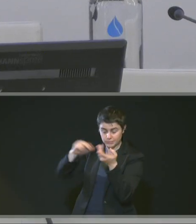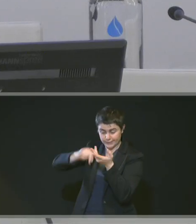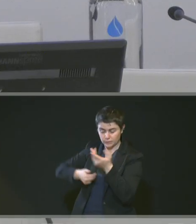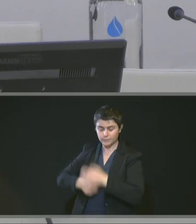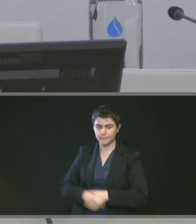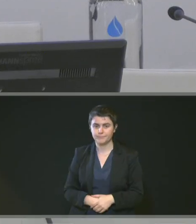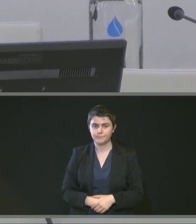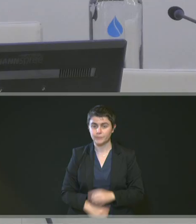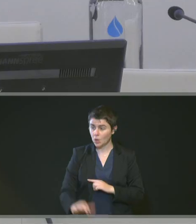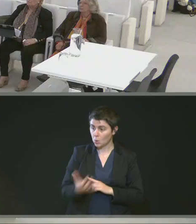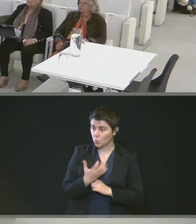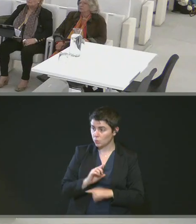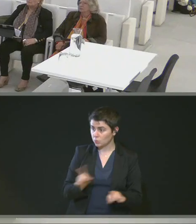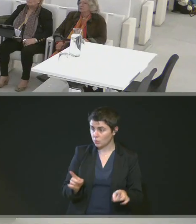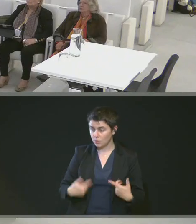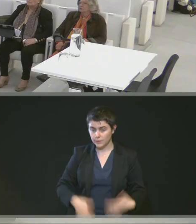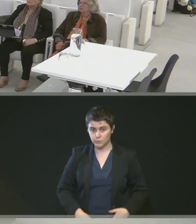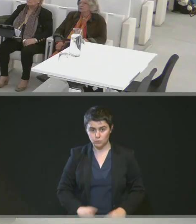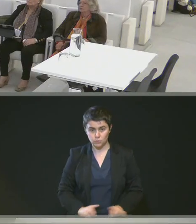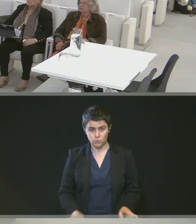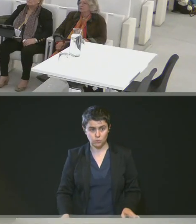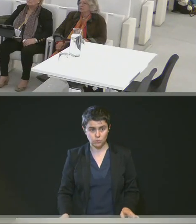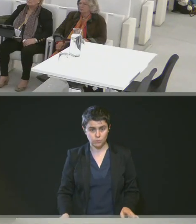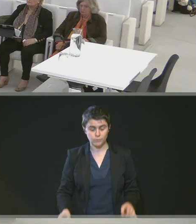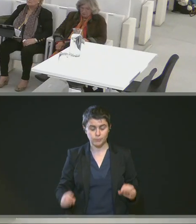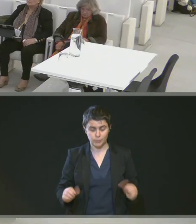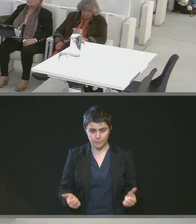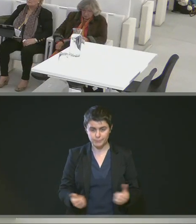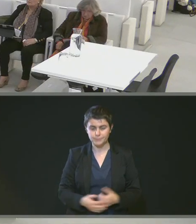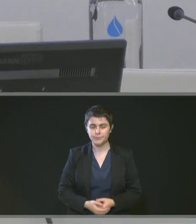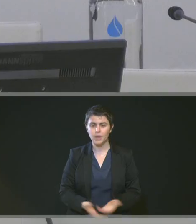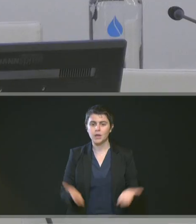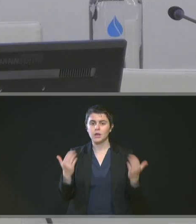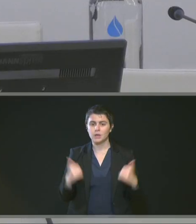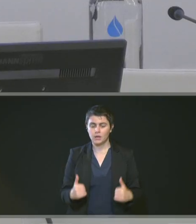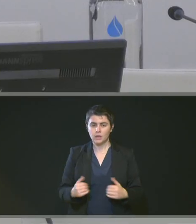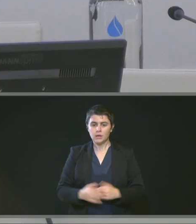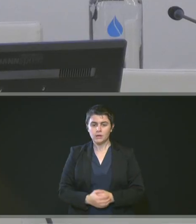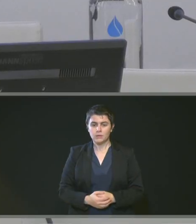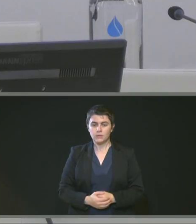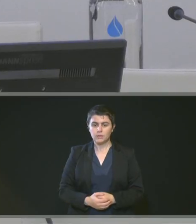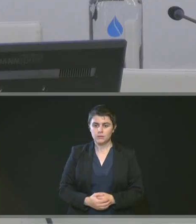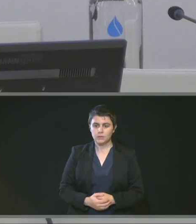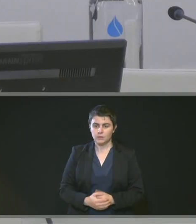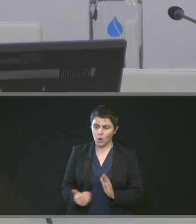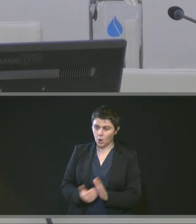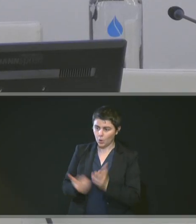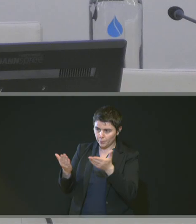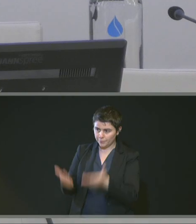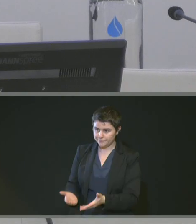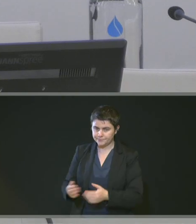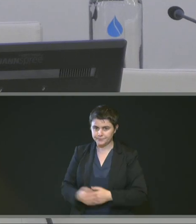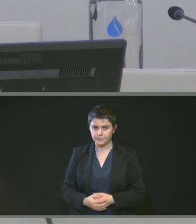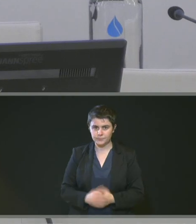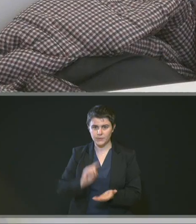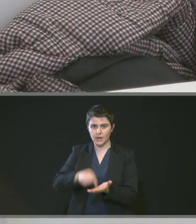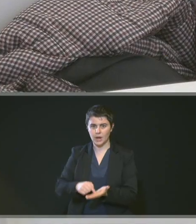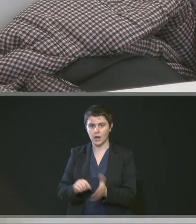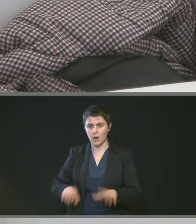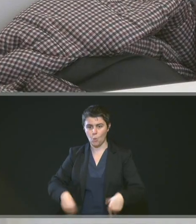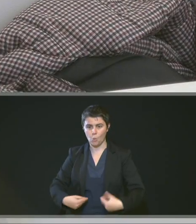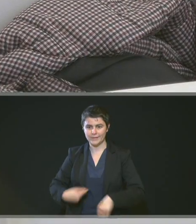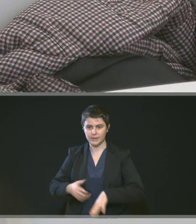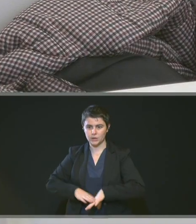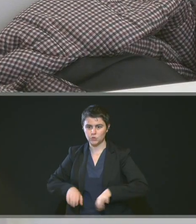Pas de vote contre, pas d'abstention. Très bien. Il y a donc unanimité. Toujours Benoît, pour la 45, Ouassel-sur-Seine. Alors, à